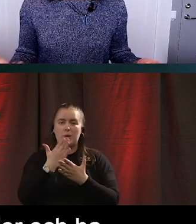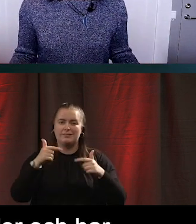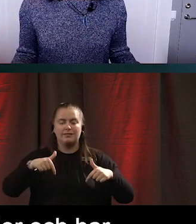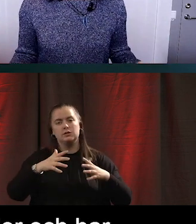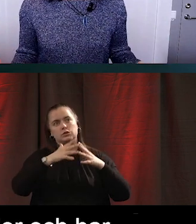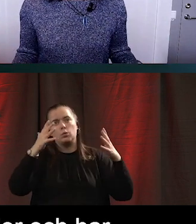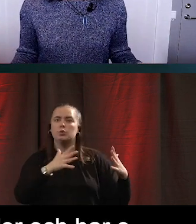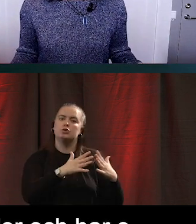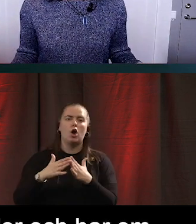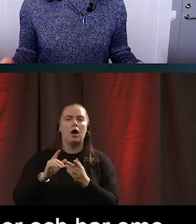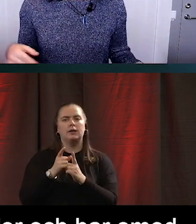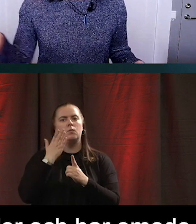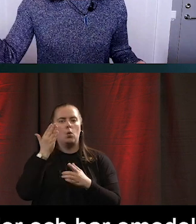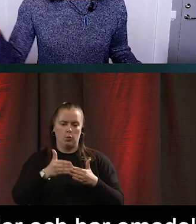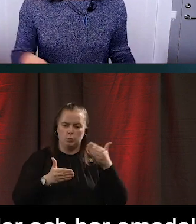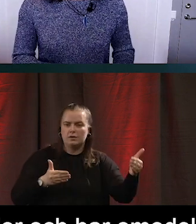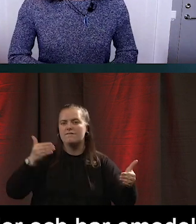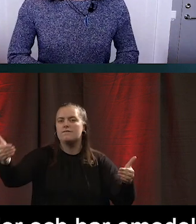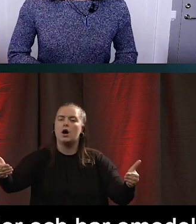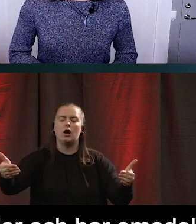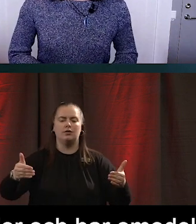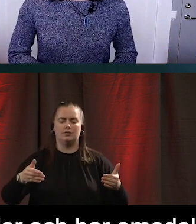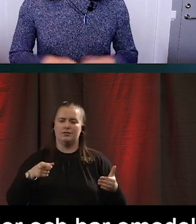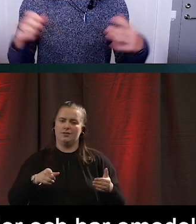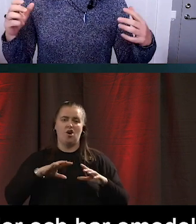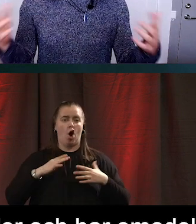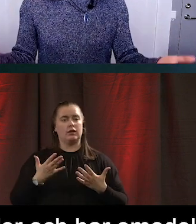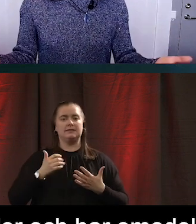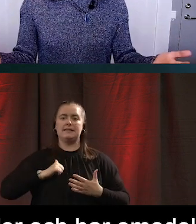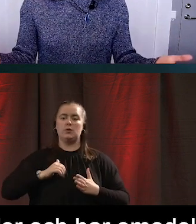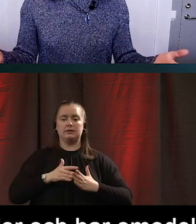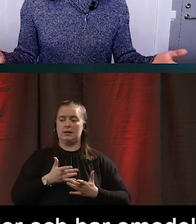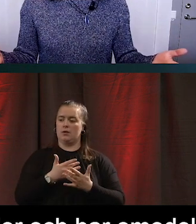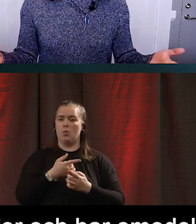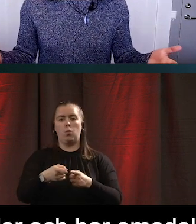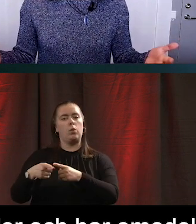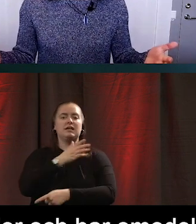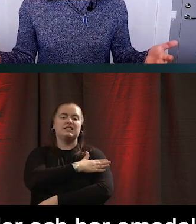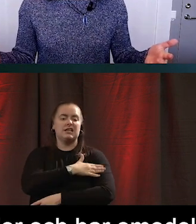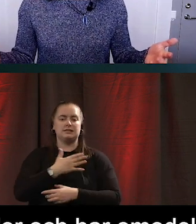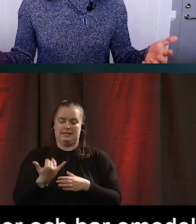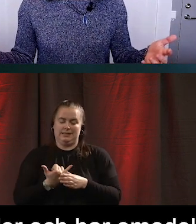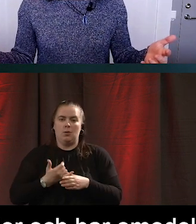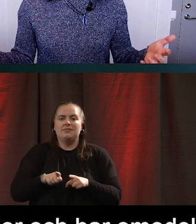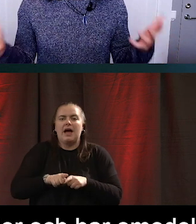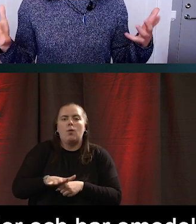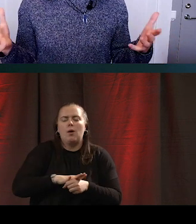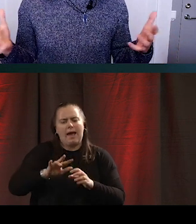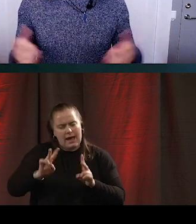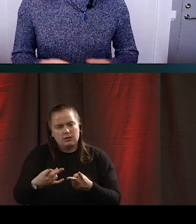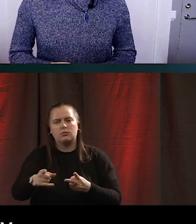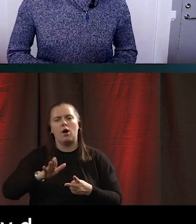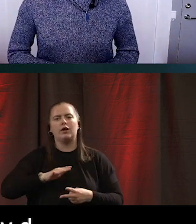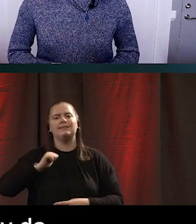tillgång till alla möjligheter av tjänster genom att gå några femtiotal meter. De ska ju också vara en del av den här delaktigheten. Där